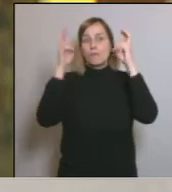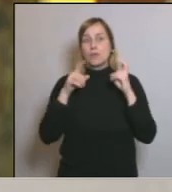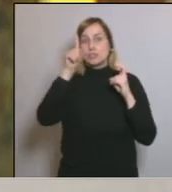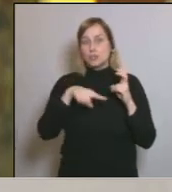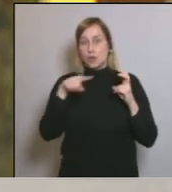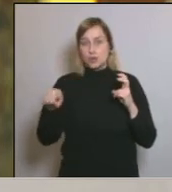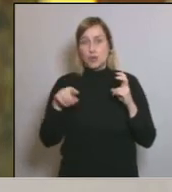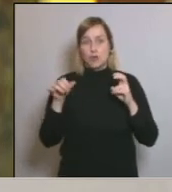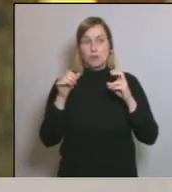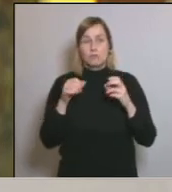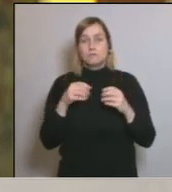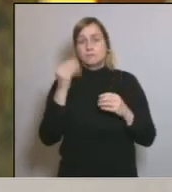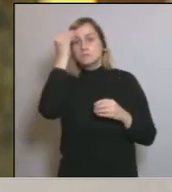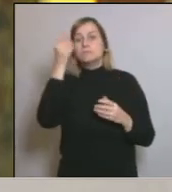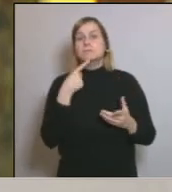defensa des del govern